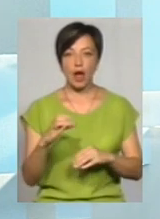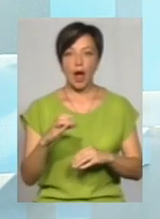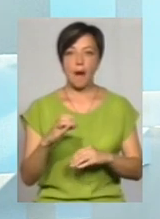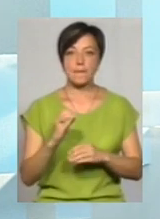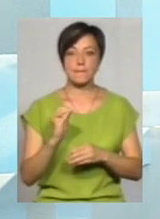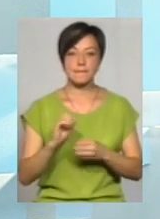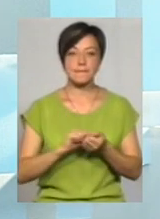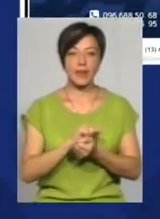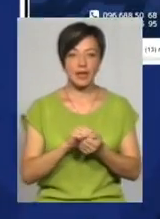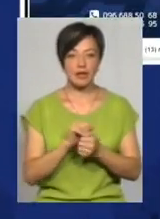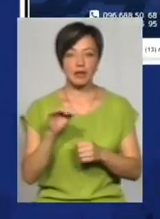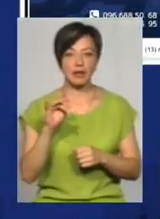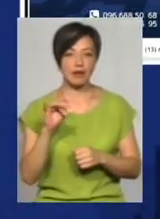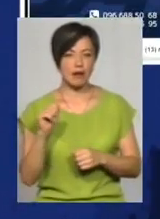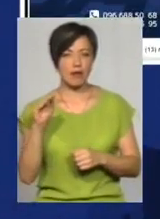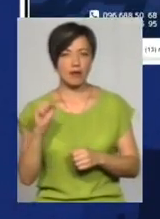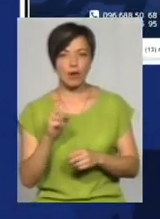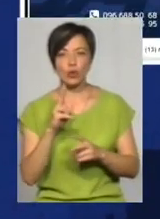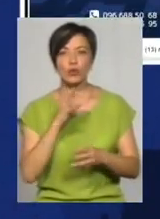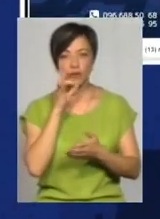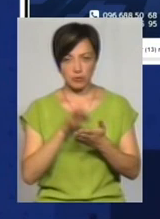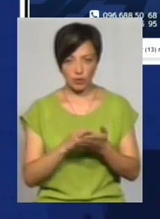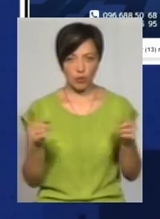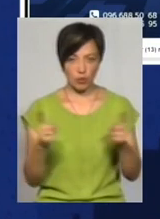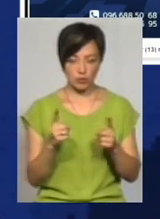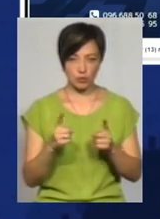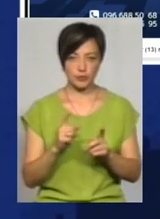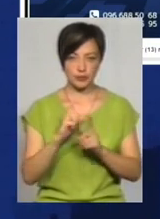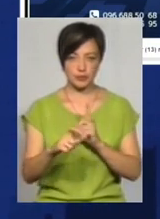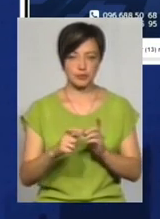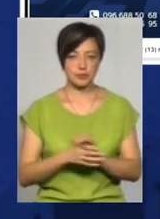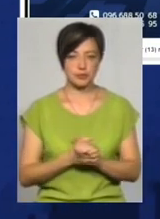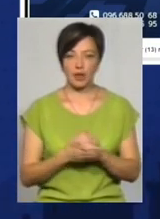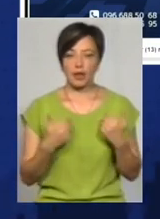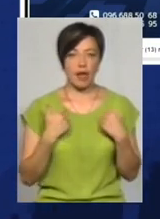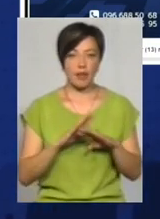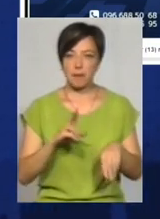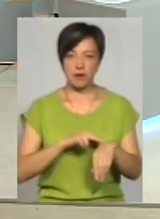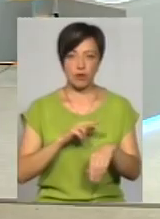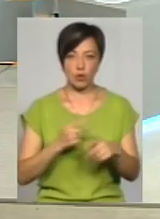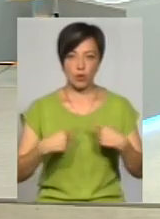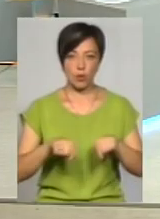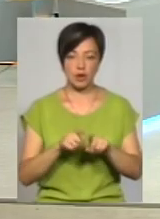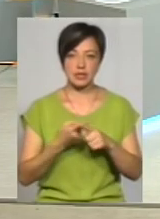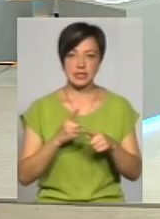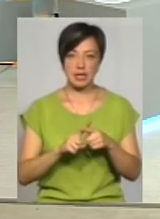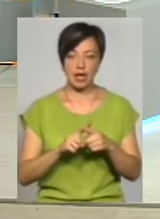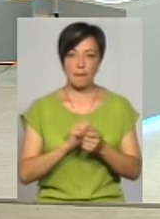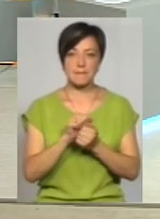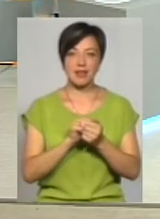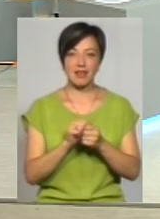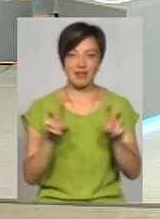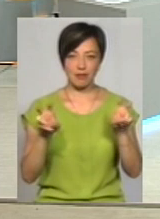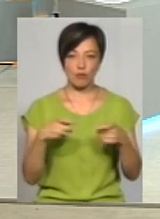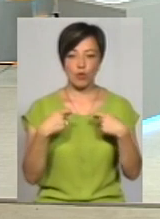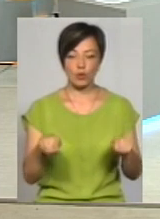Рафа. Хто поніс, що понесе відповідальність і яку саме? Прошу, коротко. Ну, я не правоохоронні органи, щоб сказати. Цей Млин був проданий